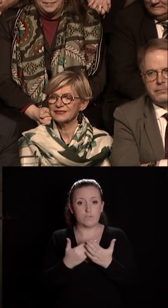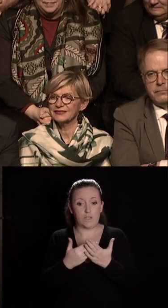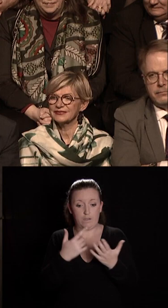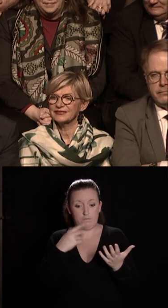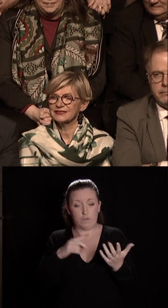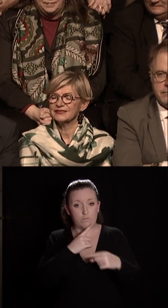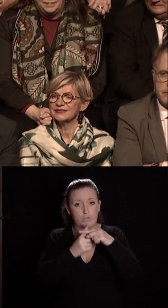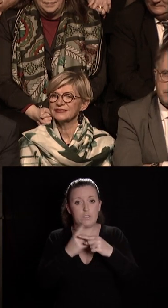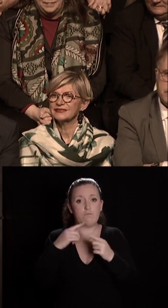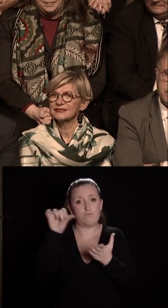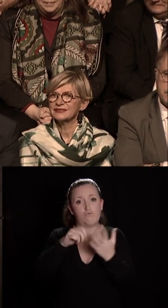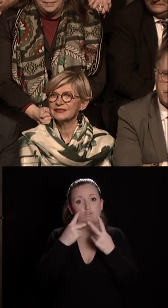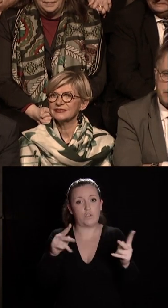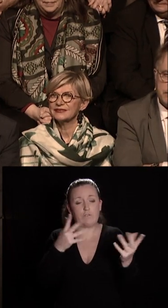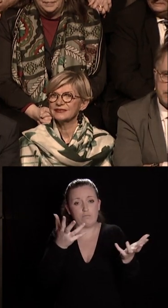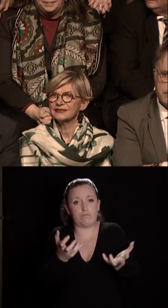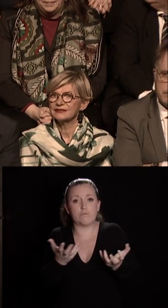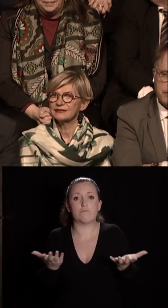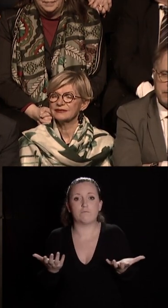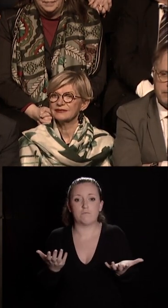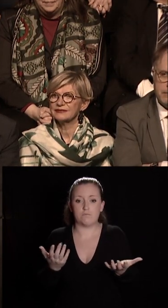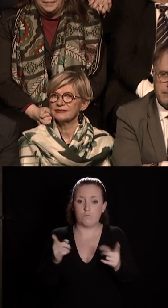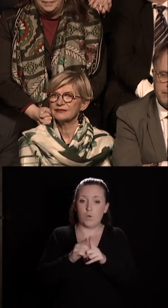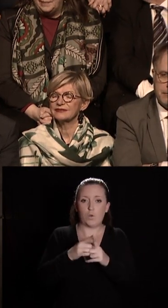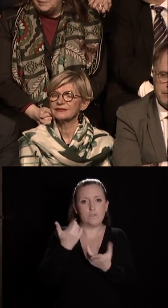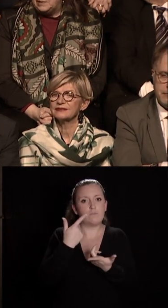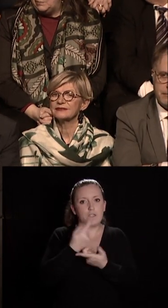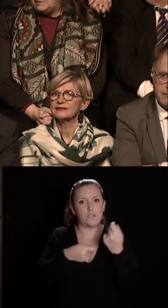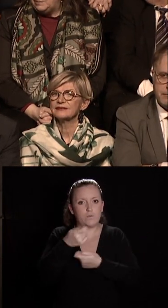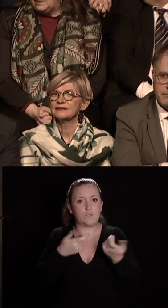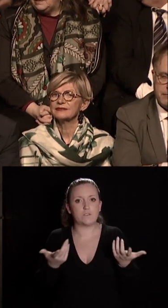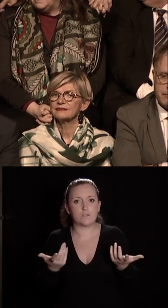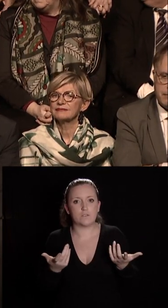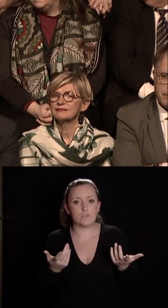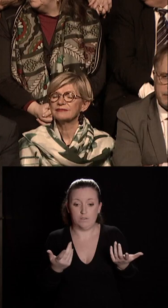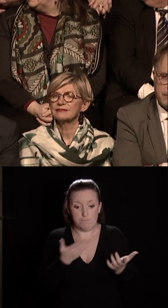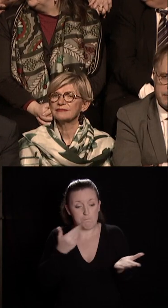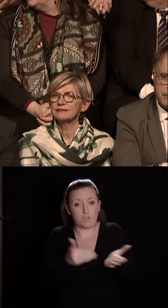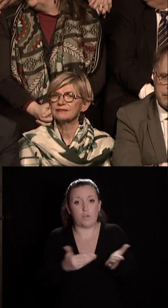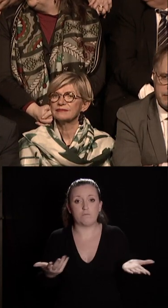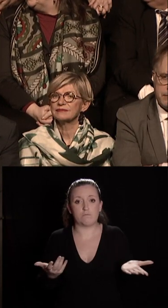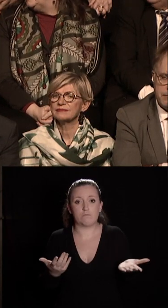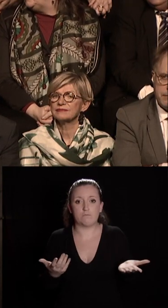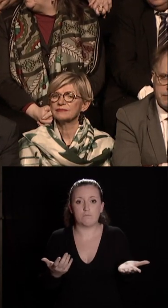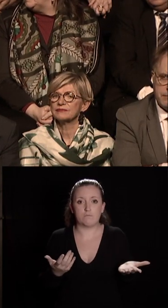centre-ville en mouvement dont la santé économique il faut le dire et le répéter est meilleure que celle de bien d'autres